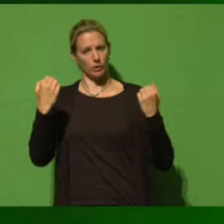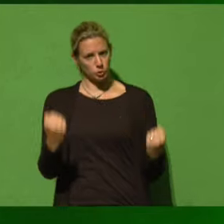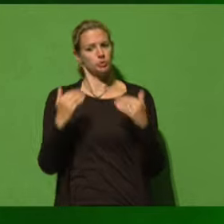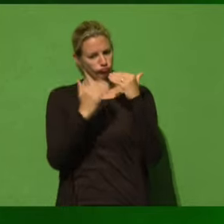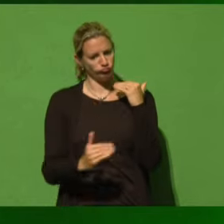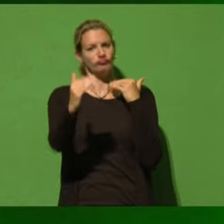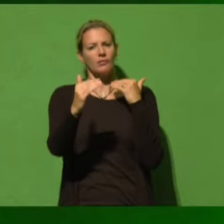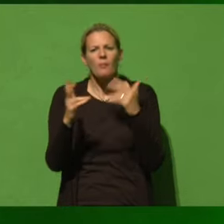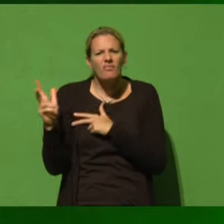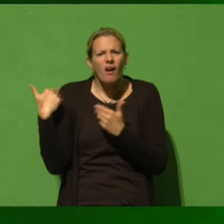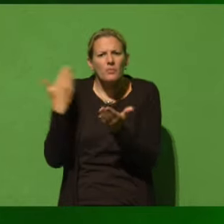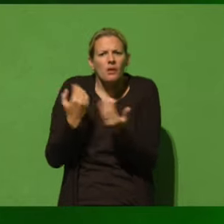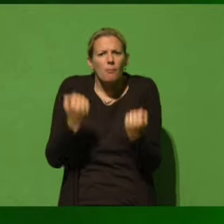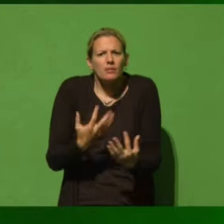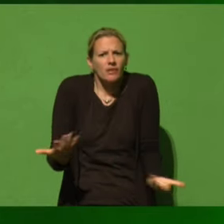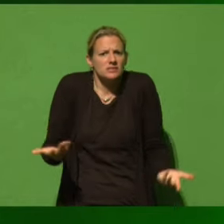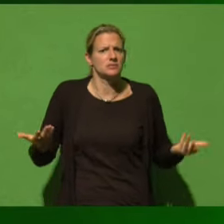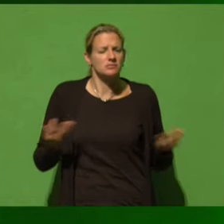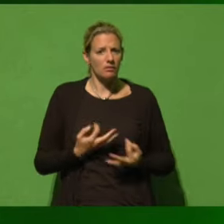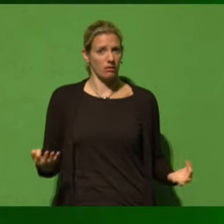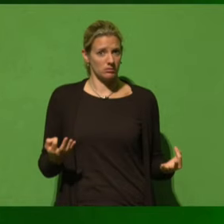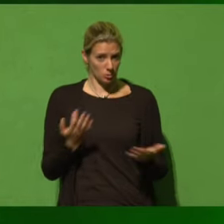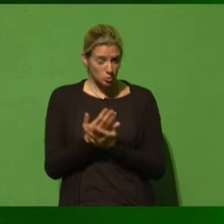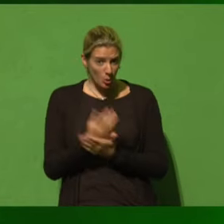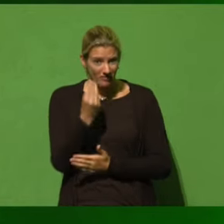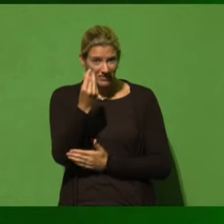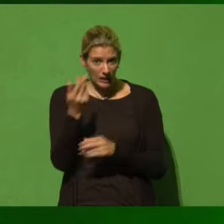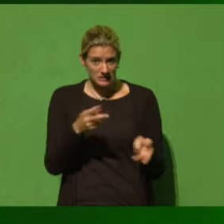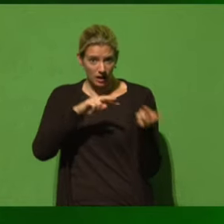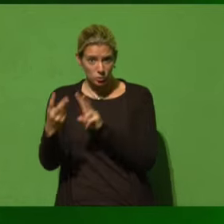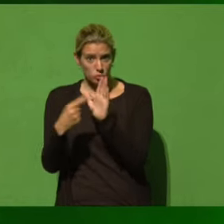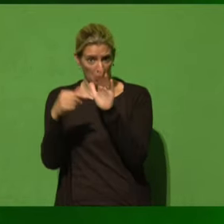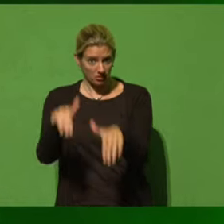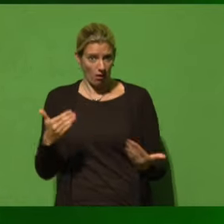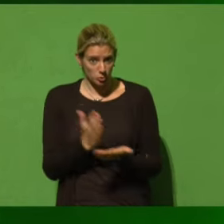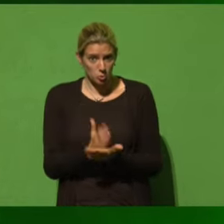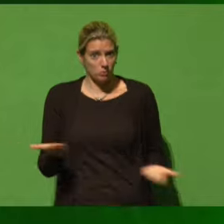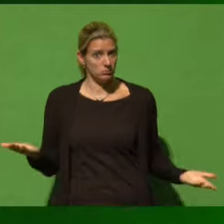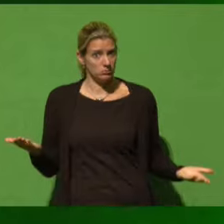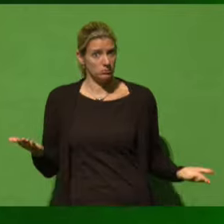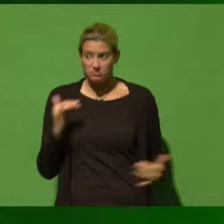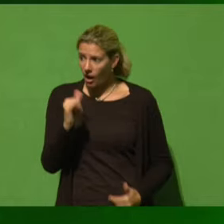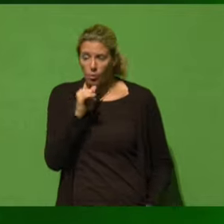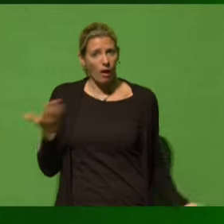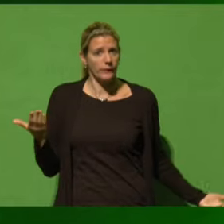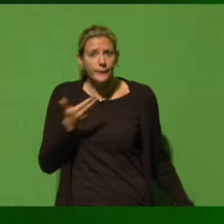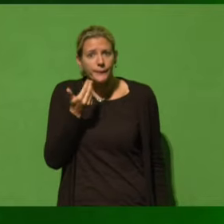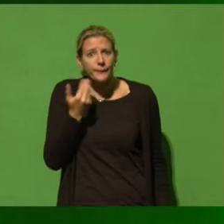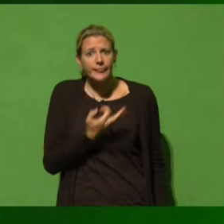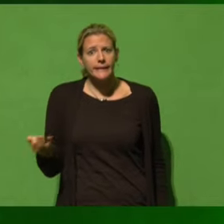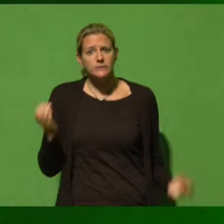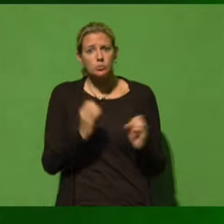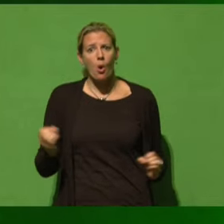passiert? Was ist real passiert? Haben wir eine Finanztransaktionssteuer? Ist die Finanztransaktionssteuer gekommen, ja oder nein? Nein, sie ist nicht